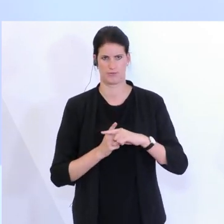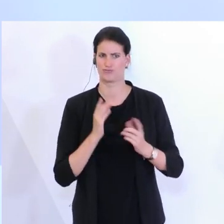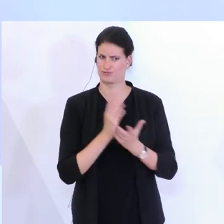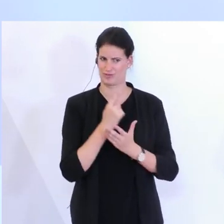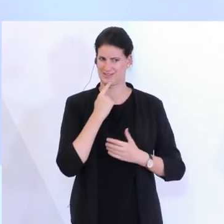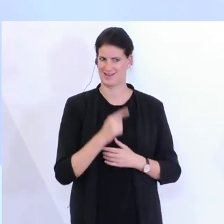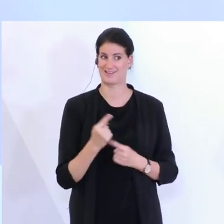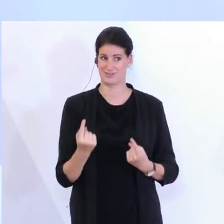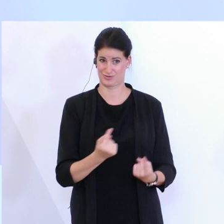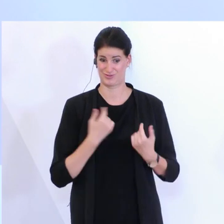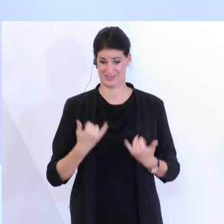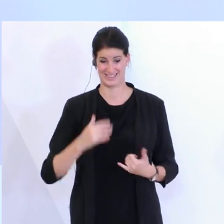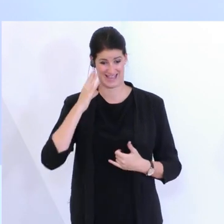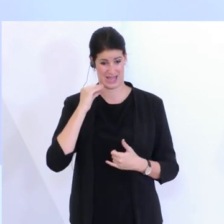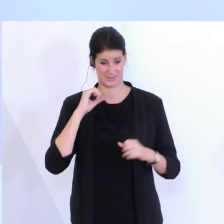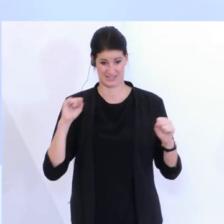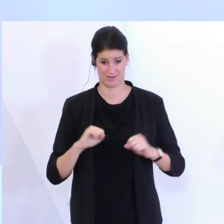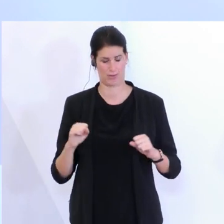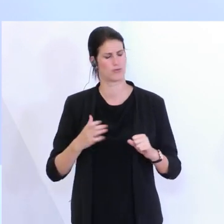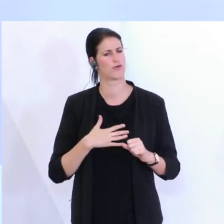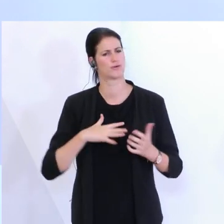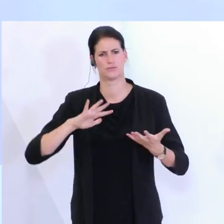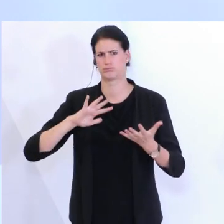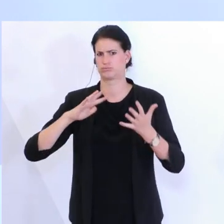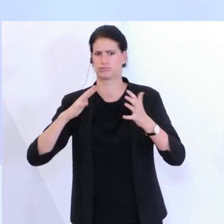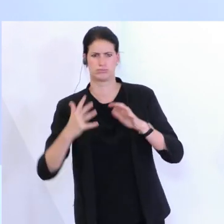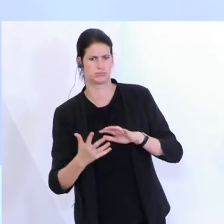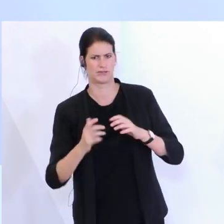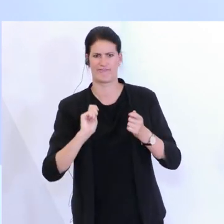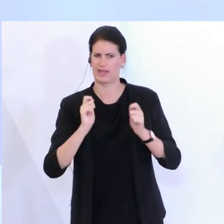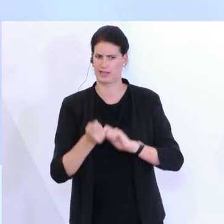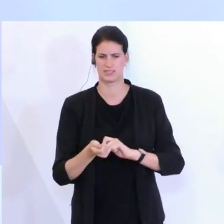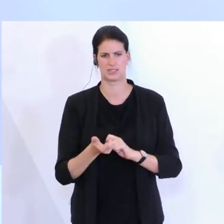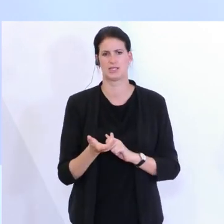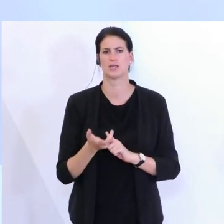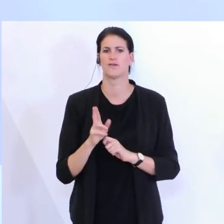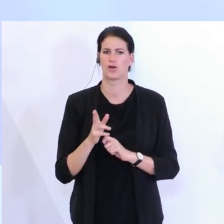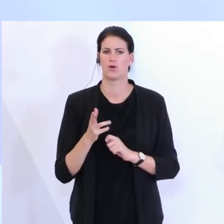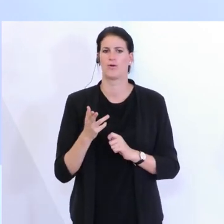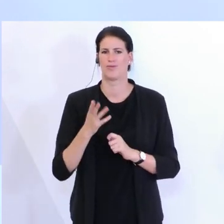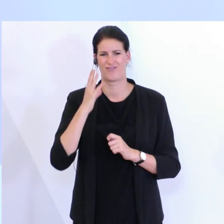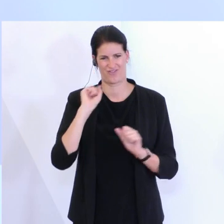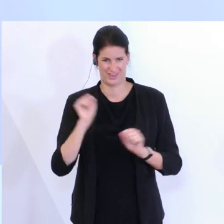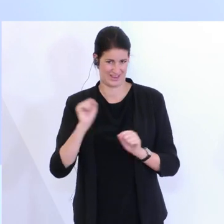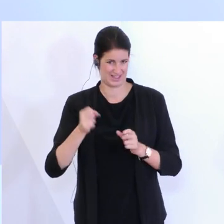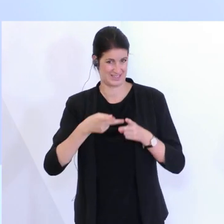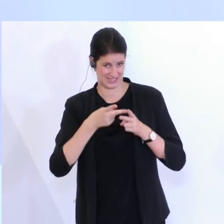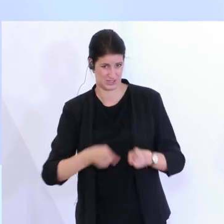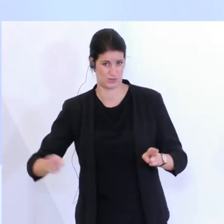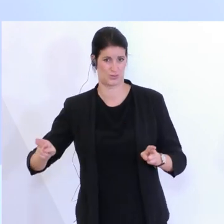wird sich jetzt natürlich Herbst, Winter durchaus auch verändern. Also mit der beginnenden Wintersaison